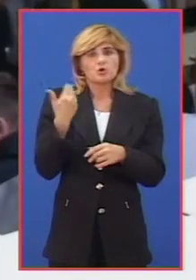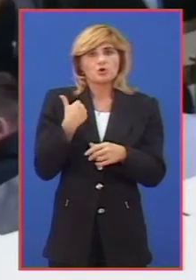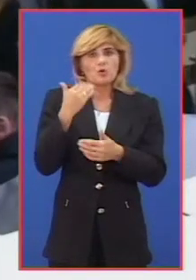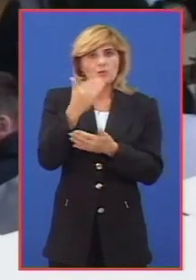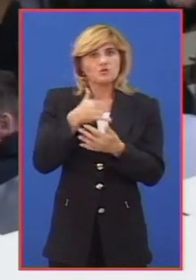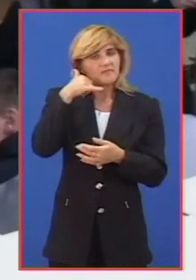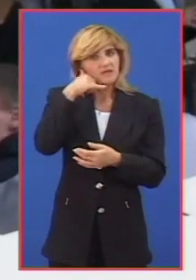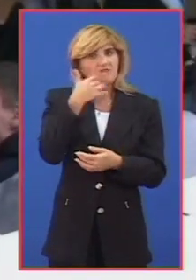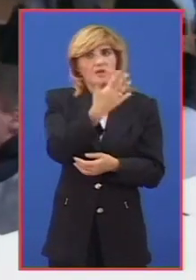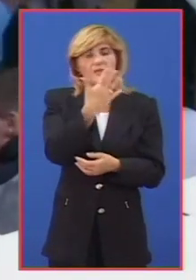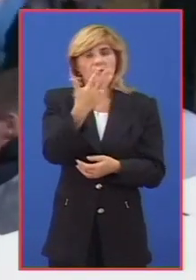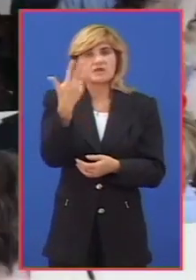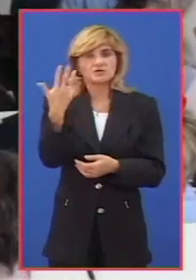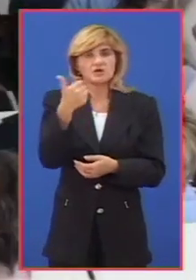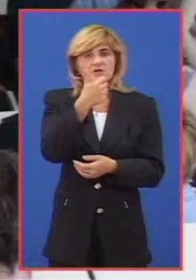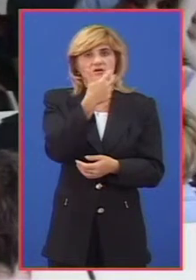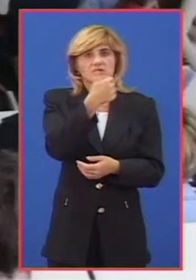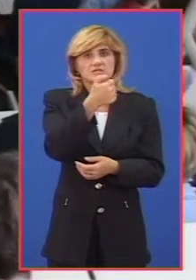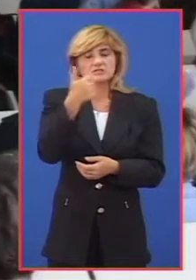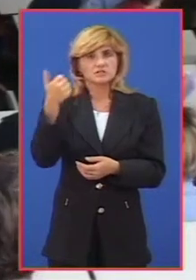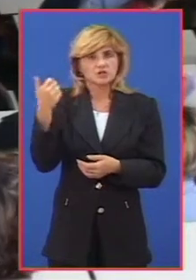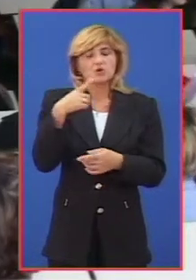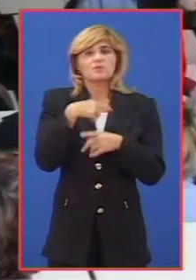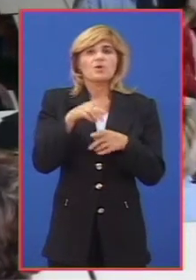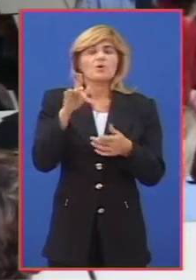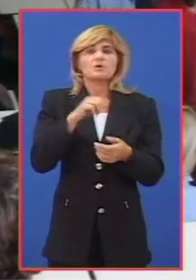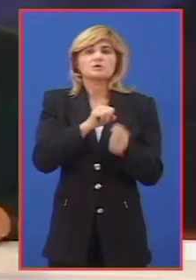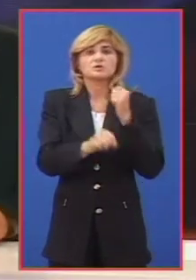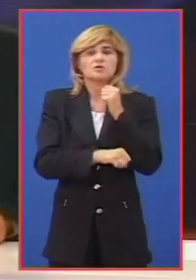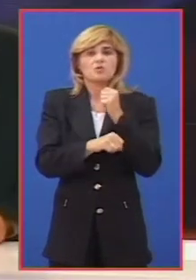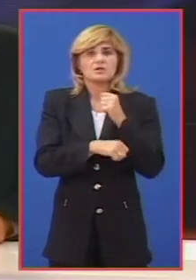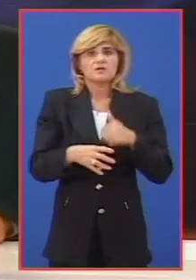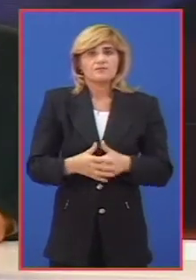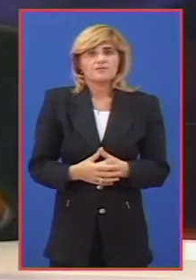putem telefona 554 300 u Studenskoj službi fakulteta.